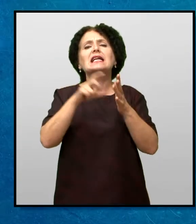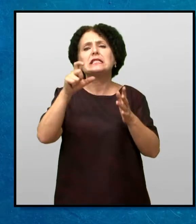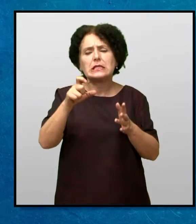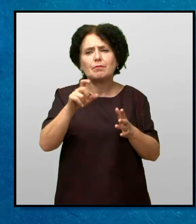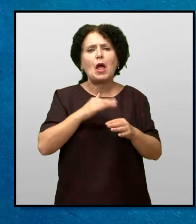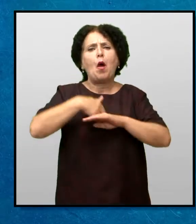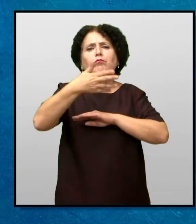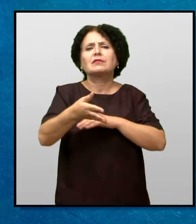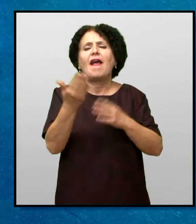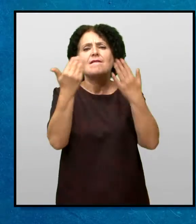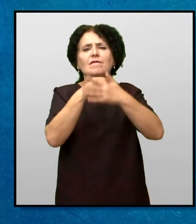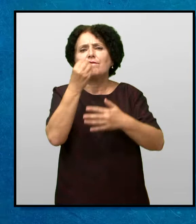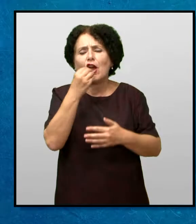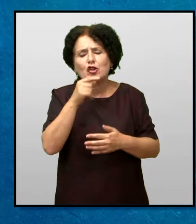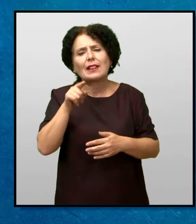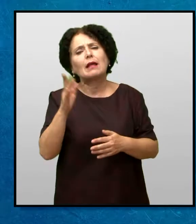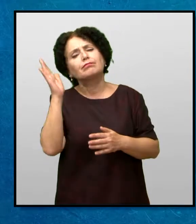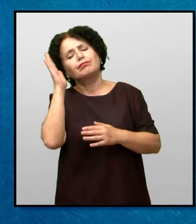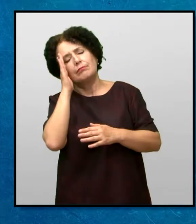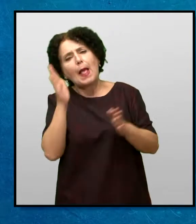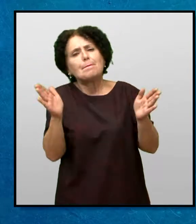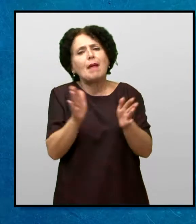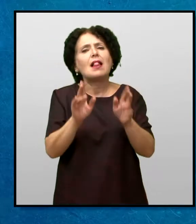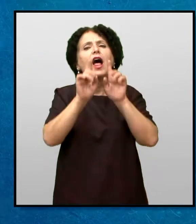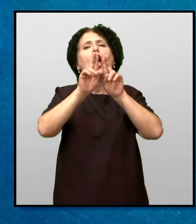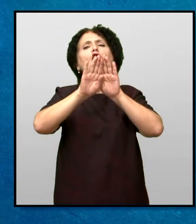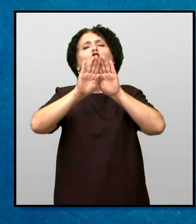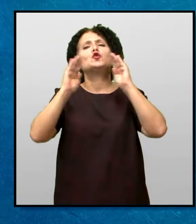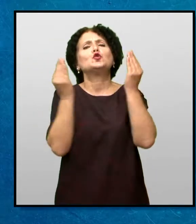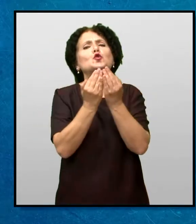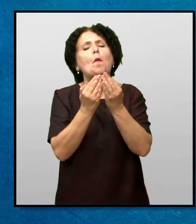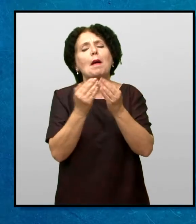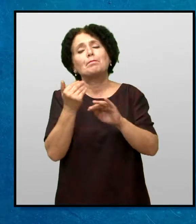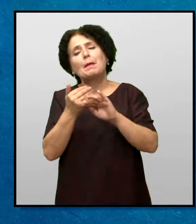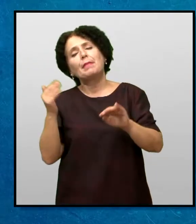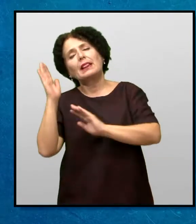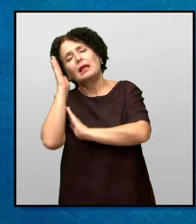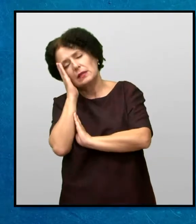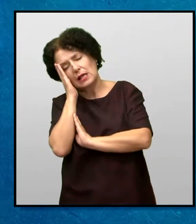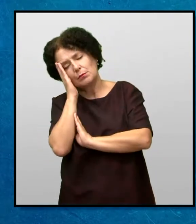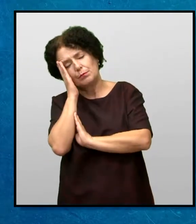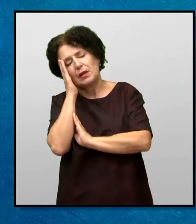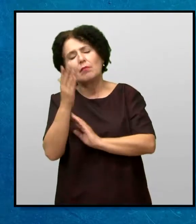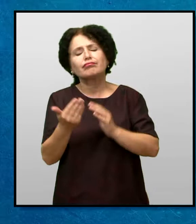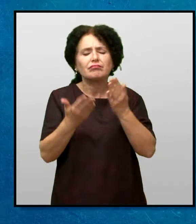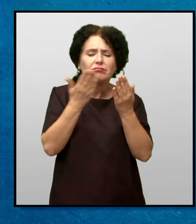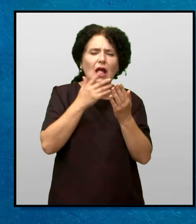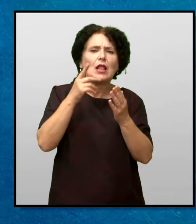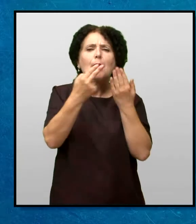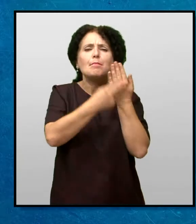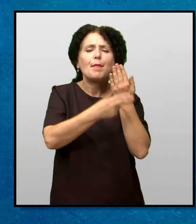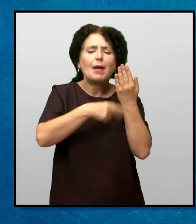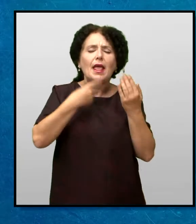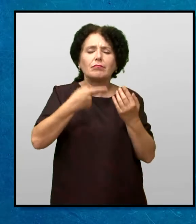По вечерата Мери се смести во една мала соба Пред да заспие, таа повторуваше некои